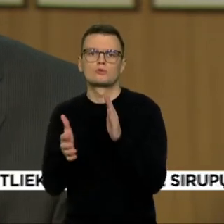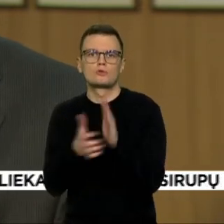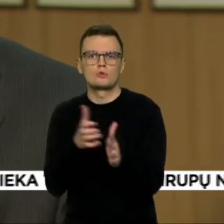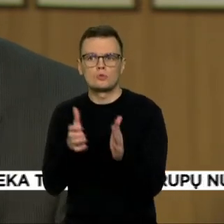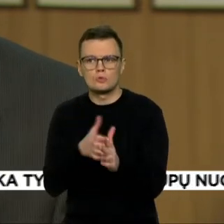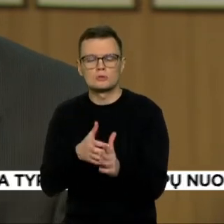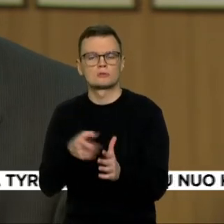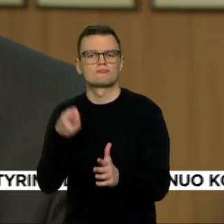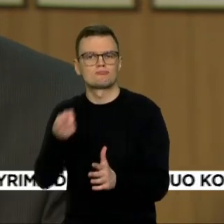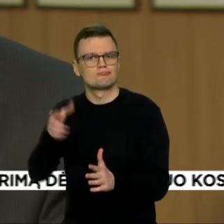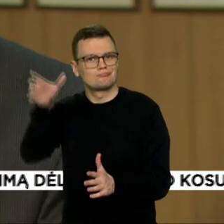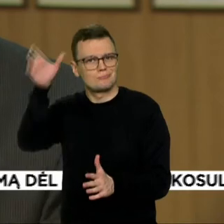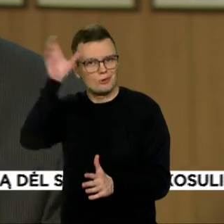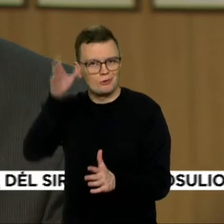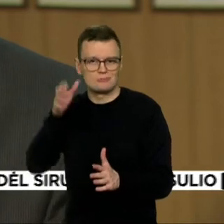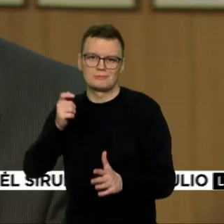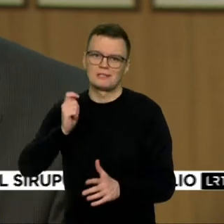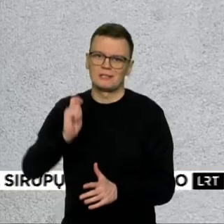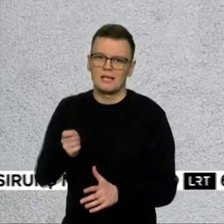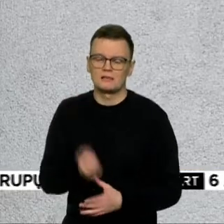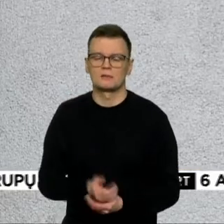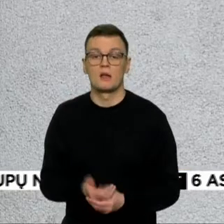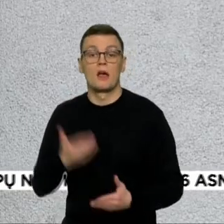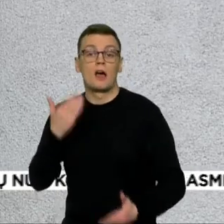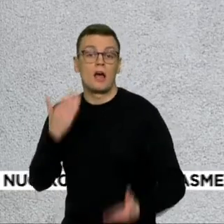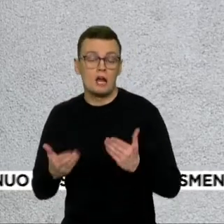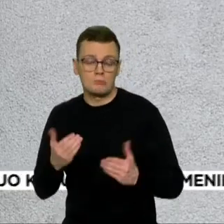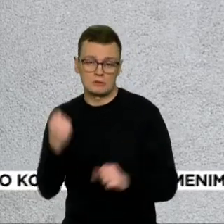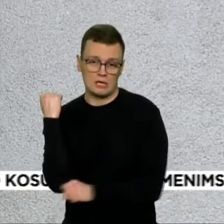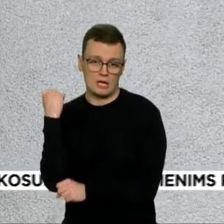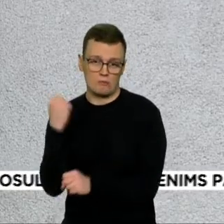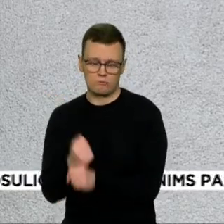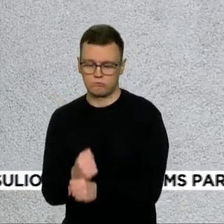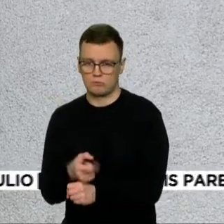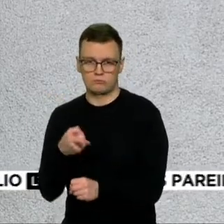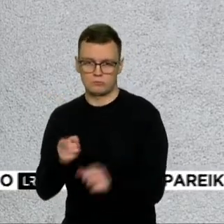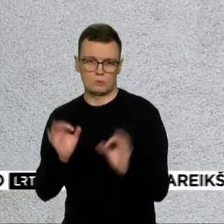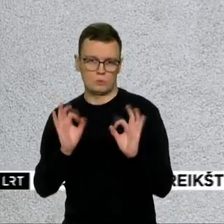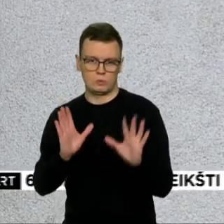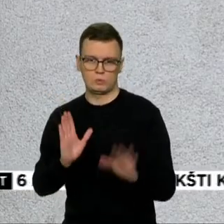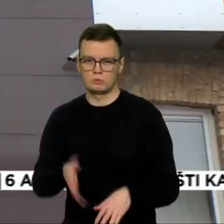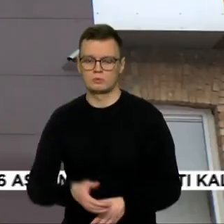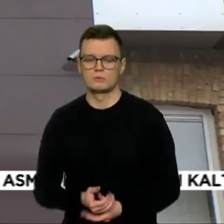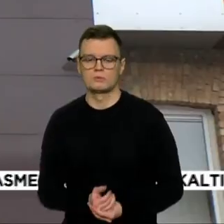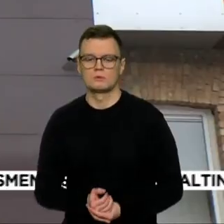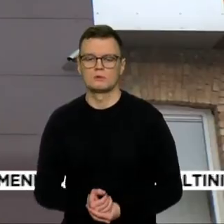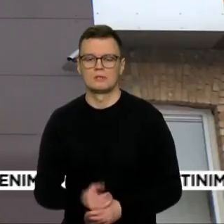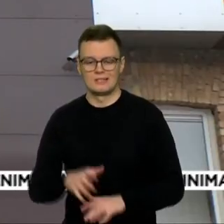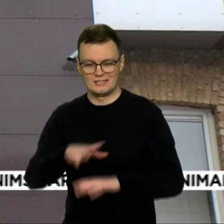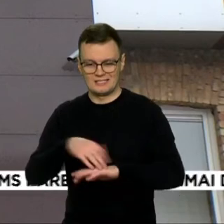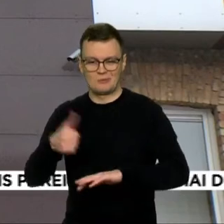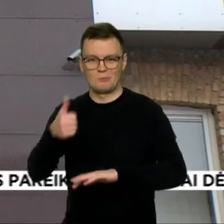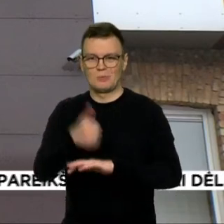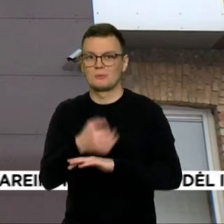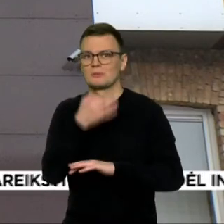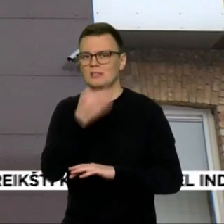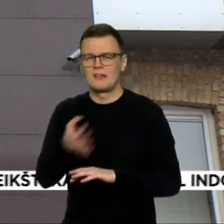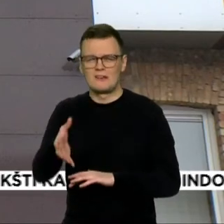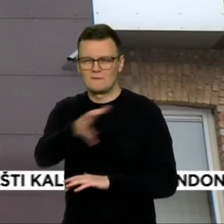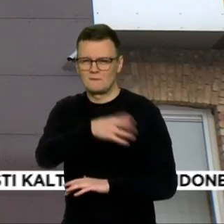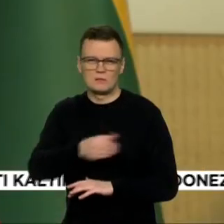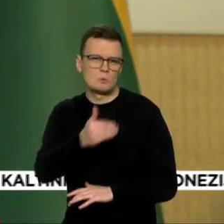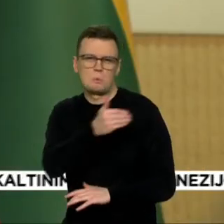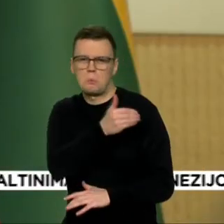asmenys arba nebeliks iš viso kam dirbti. Seimo pirmininkė teigia nacionalinio susitarimo galimybę vertinantys